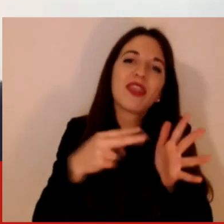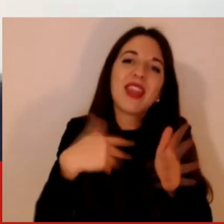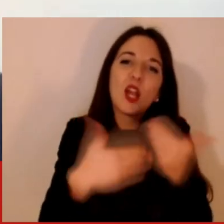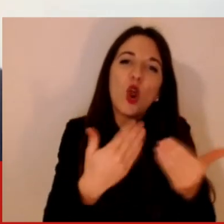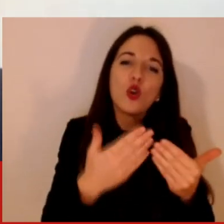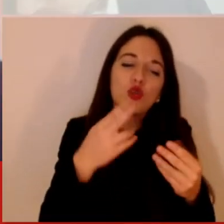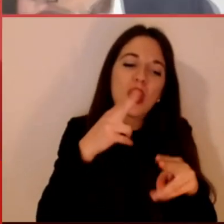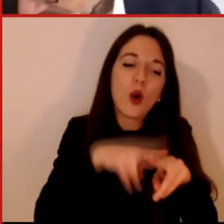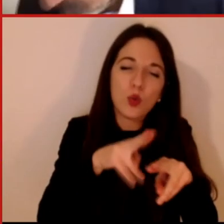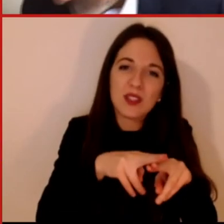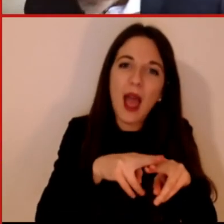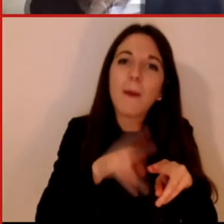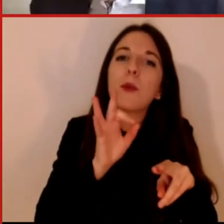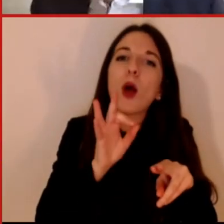creativo.